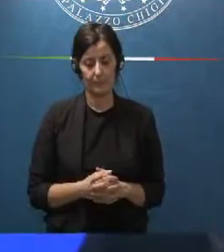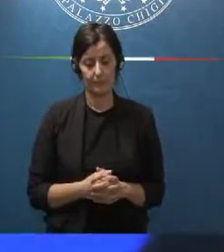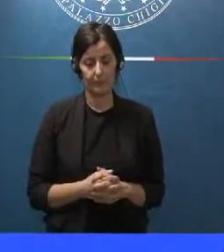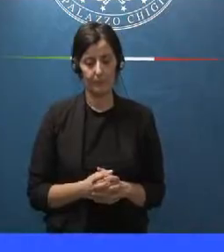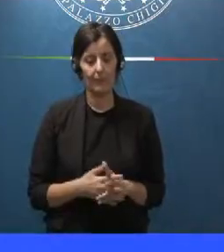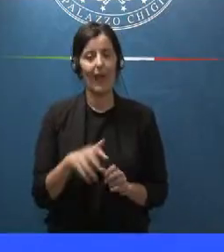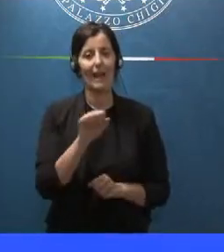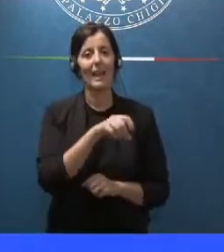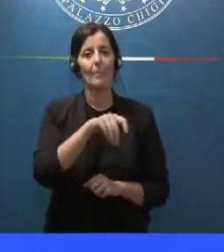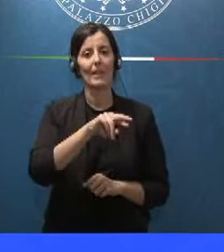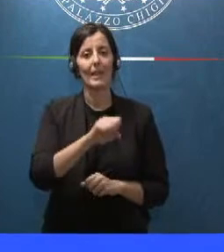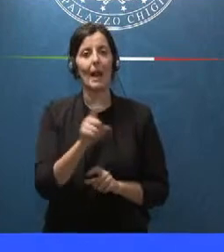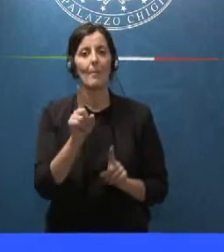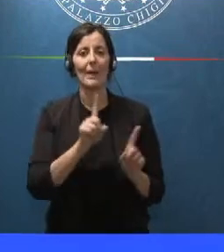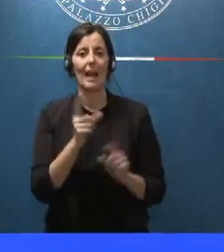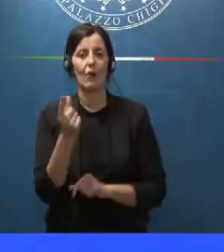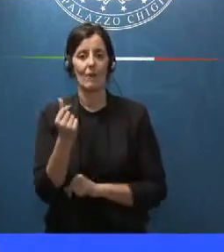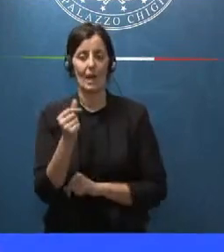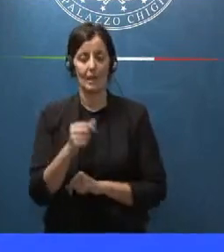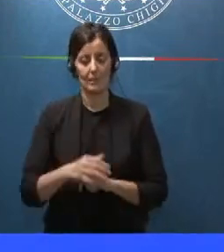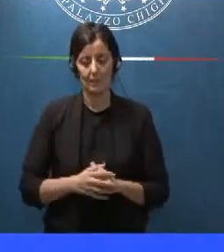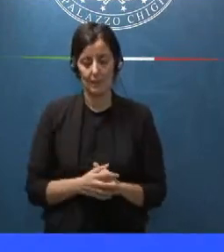Andrea Pira Milano Finanza